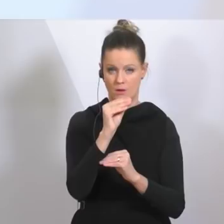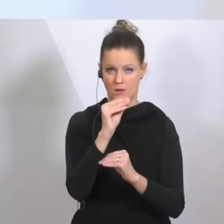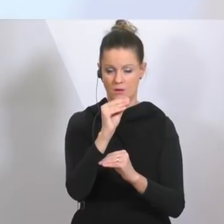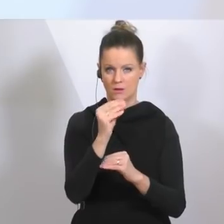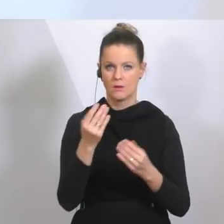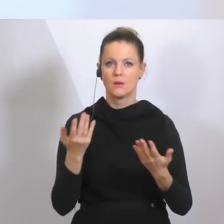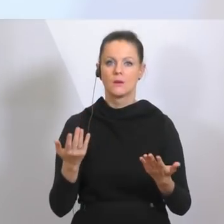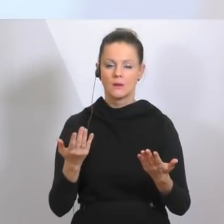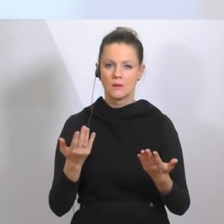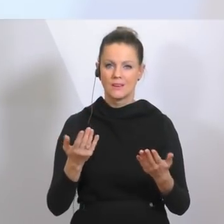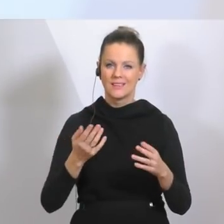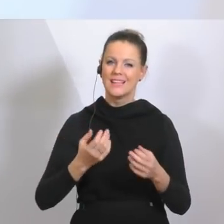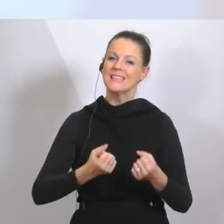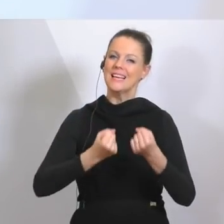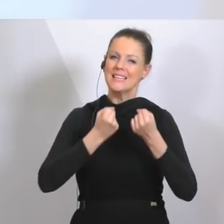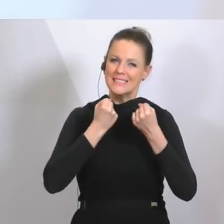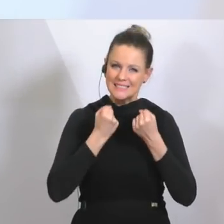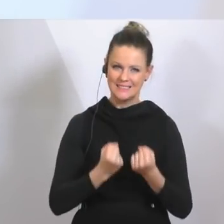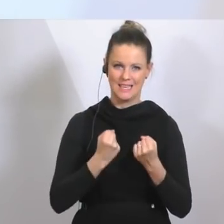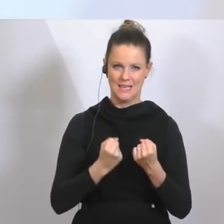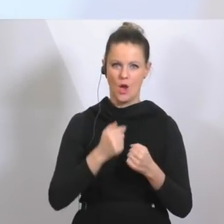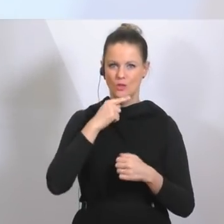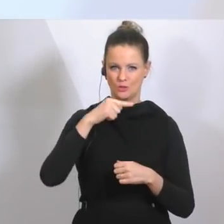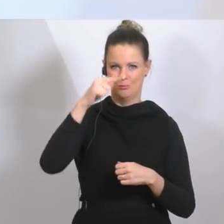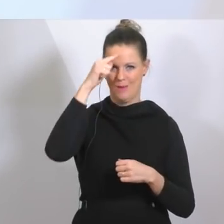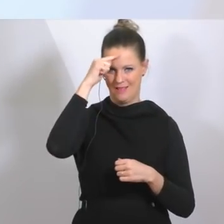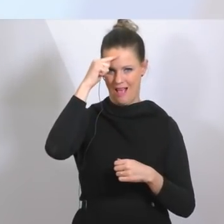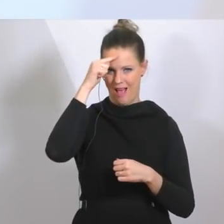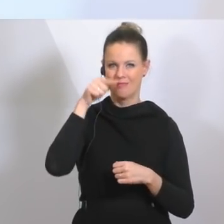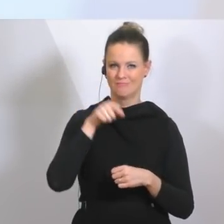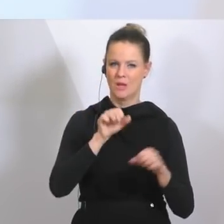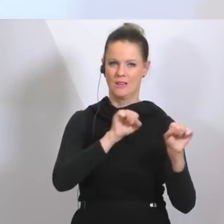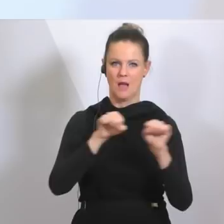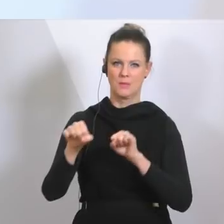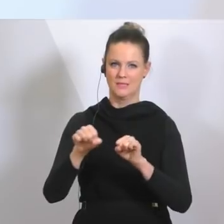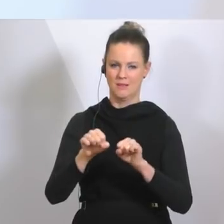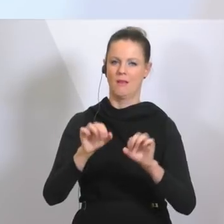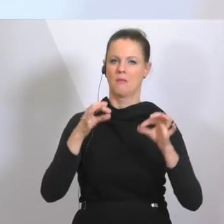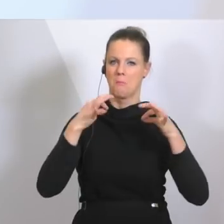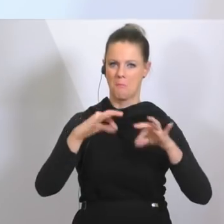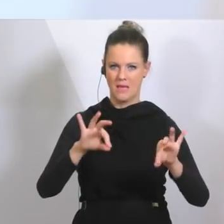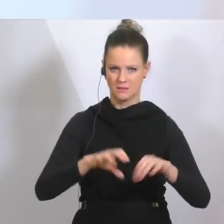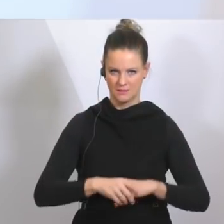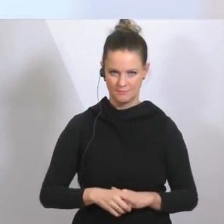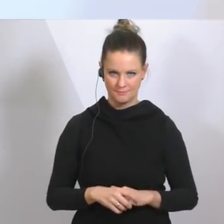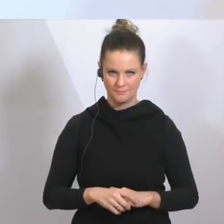diese Kapazitätsgrenze mit Sicherheit nicht zu überschreiten. Das ist das erklärte Ziel. Also,